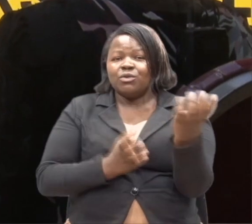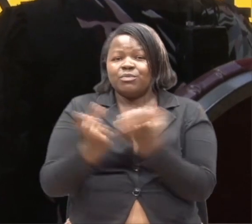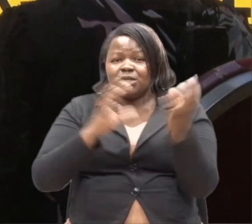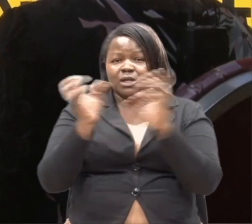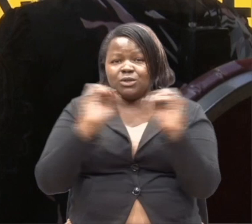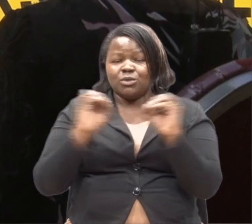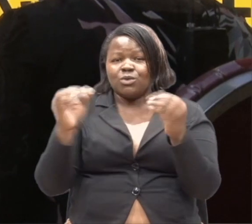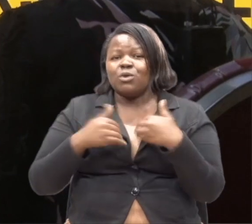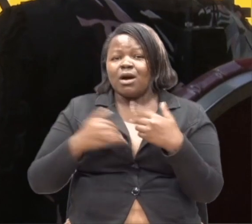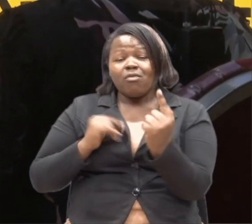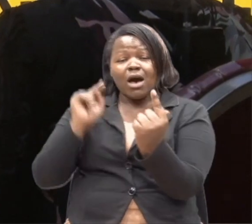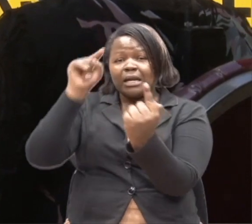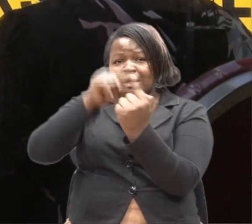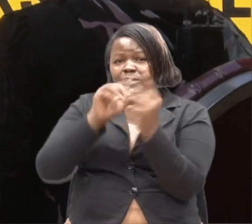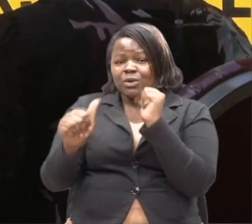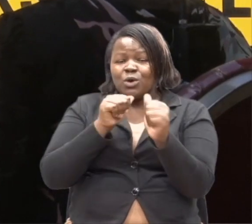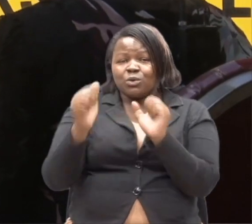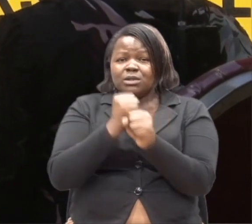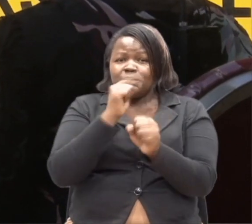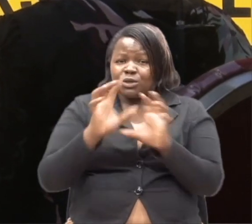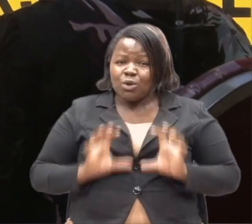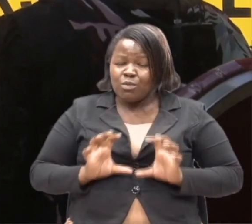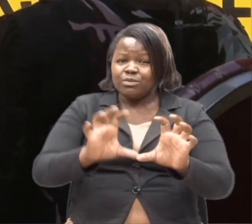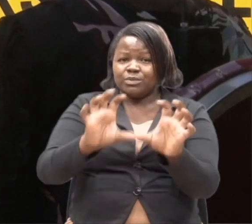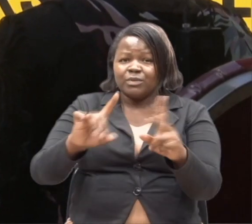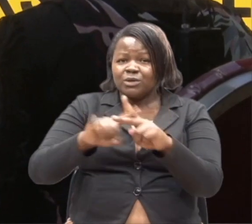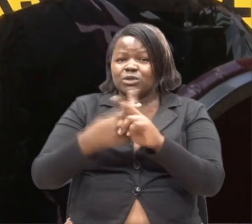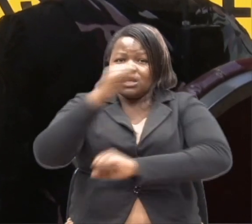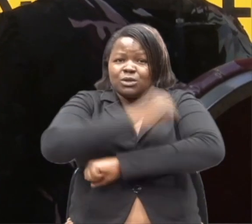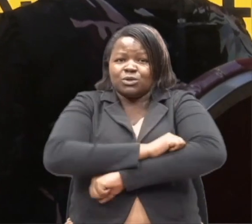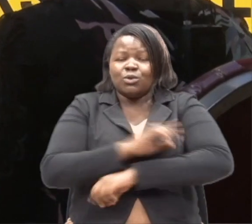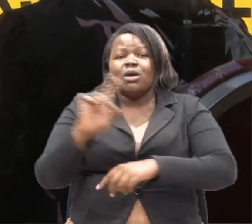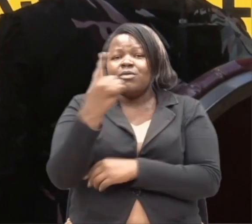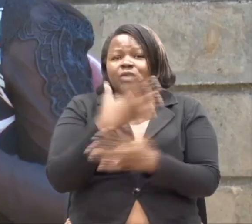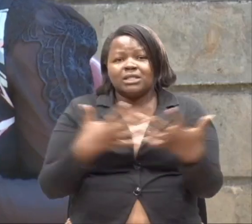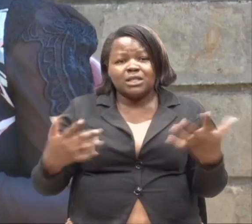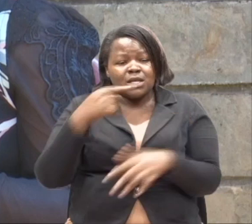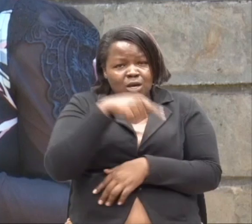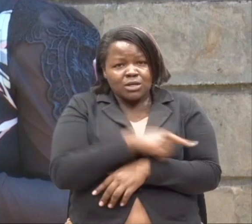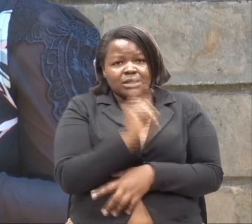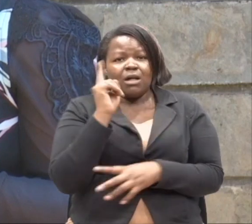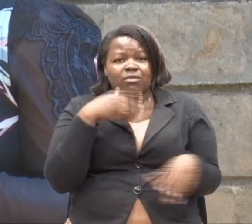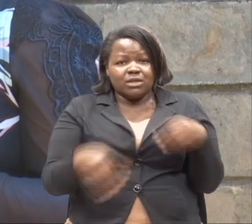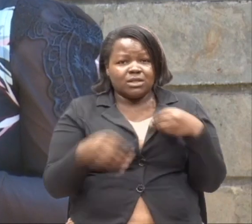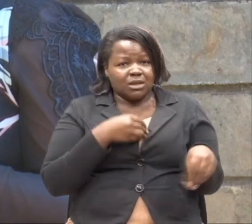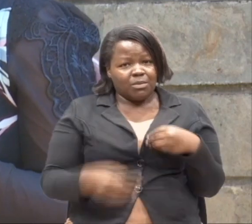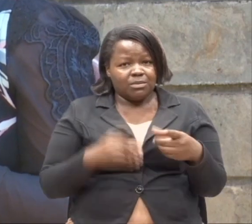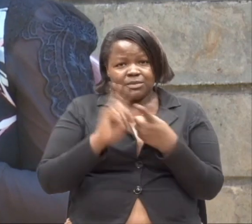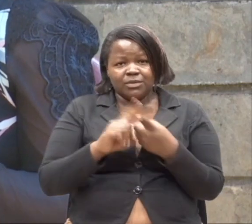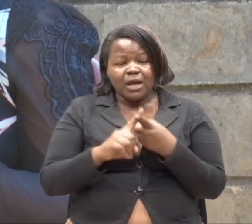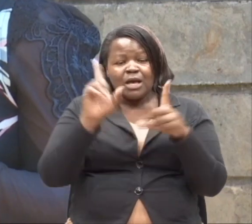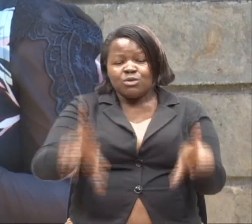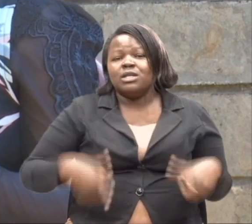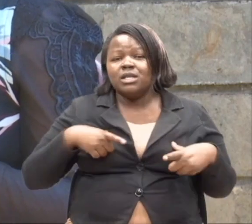biyashara. Kuna lile lililo kuskuma zaidi, uanzishe hii shule. Jambala kwanza wei ni ulemavu. Unaishi